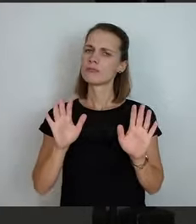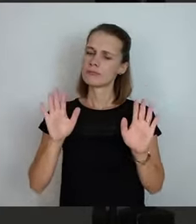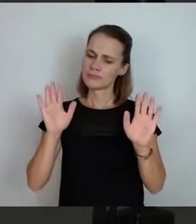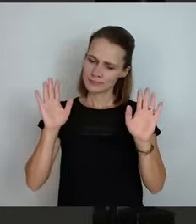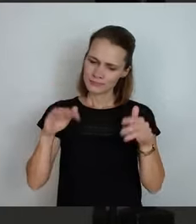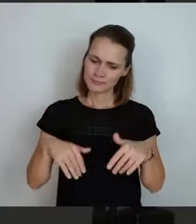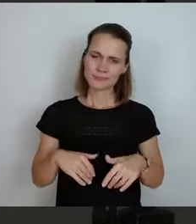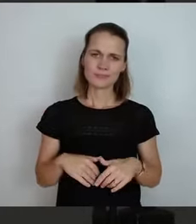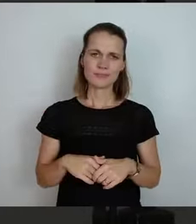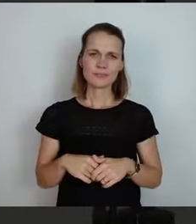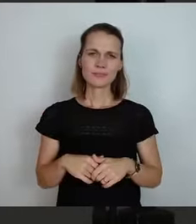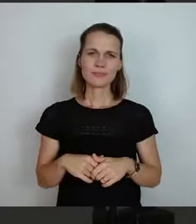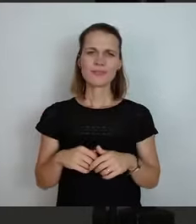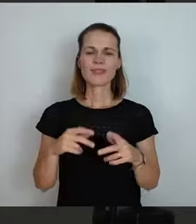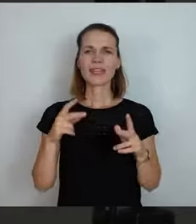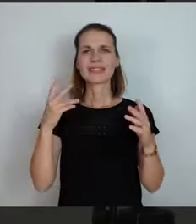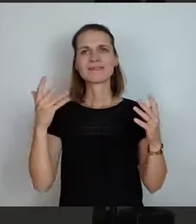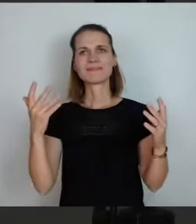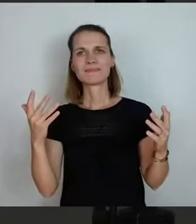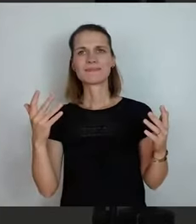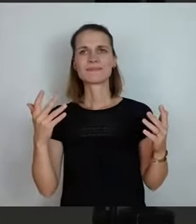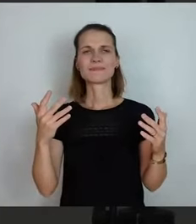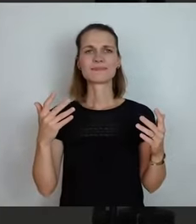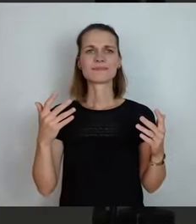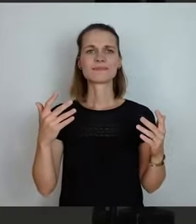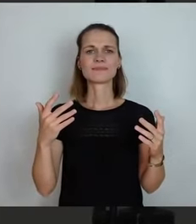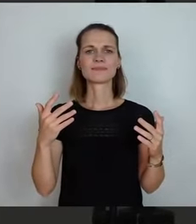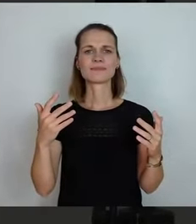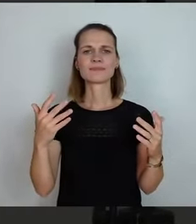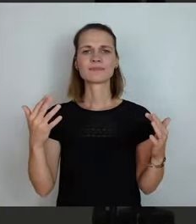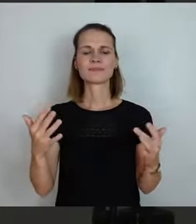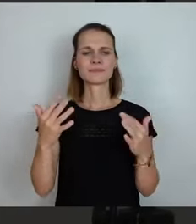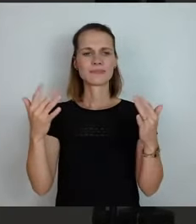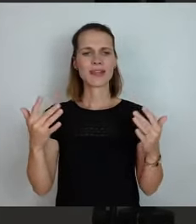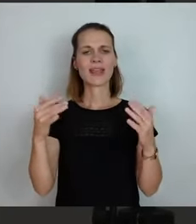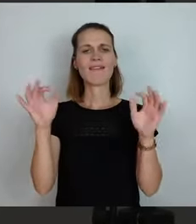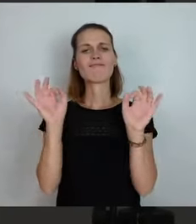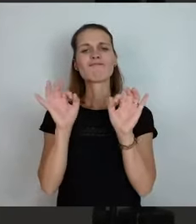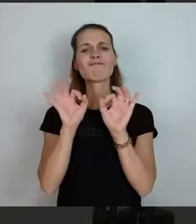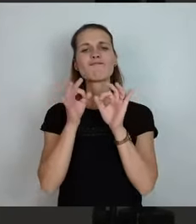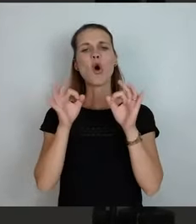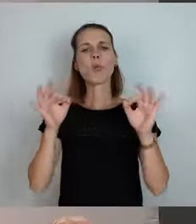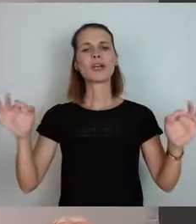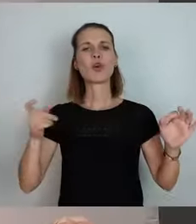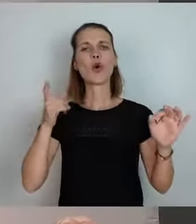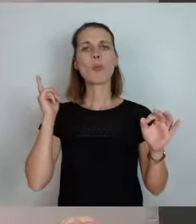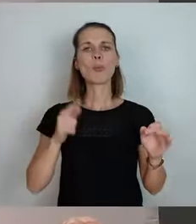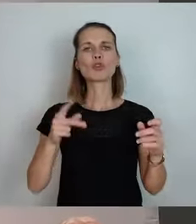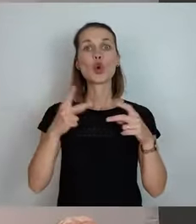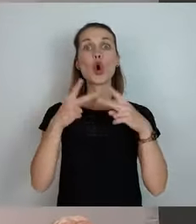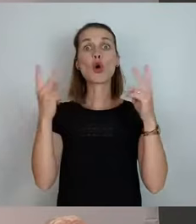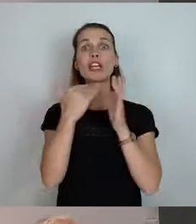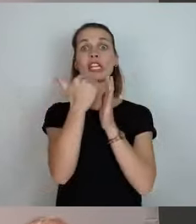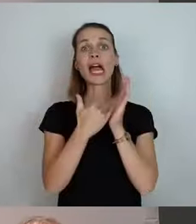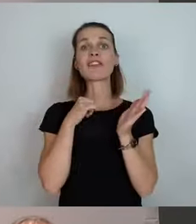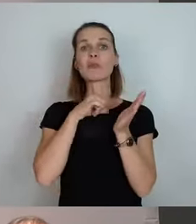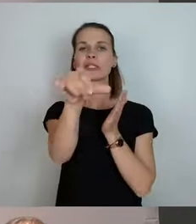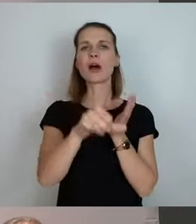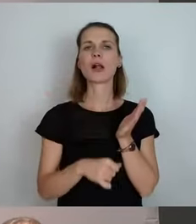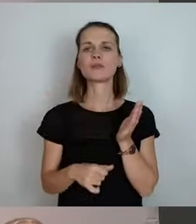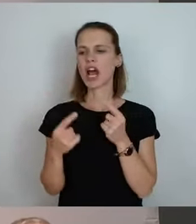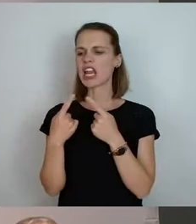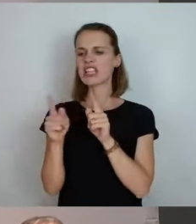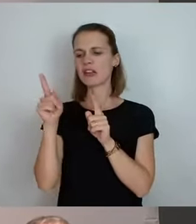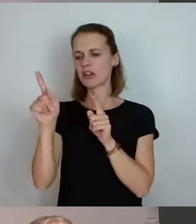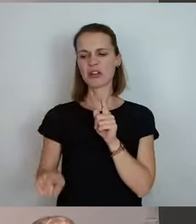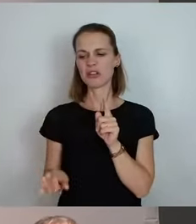naja, nur einfach diese Formulierung, es muss öffentlicher Tarif gezahlt werden, alles andere ist nicht gut,